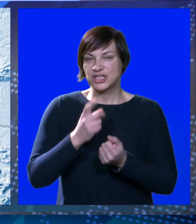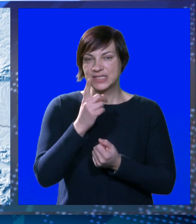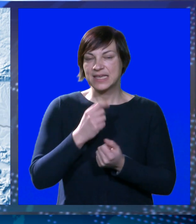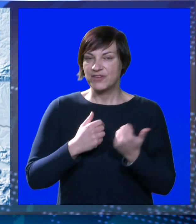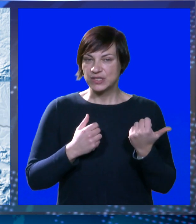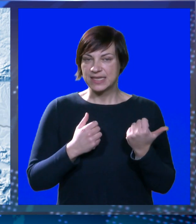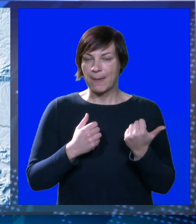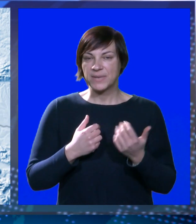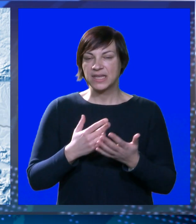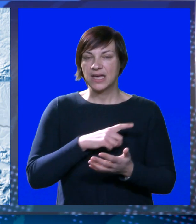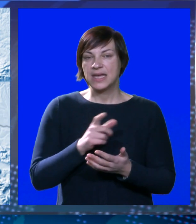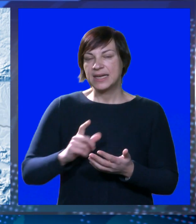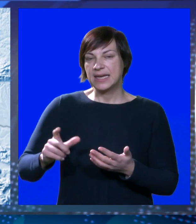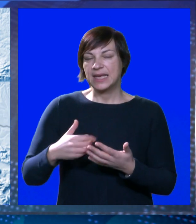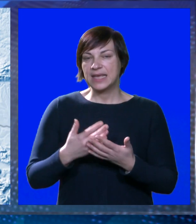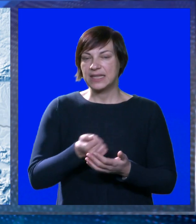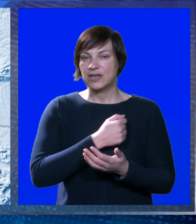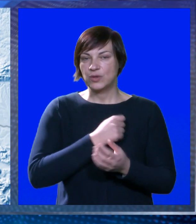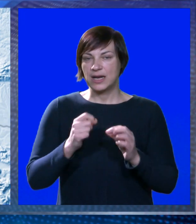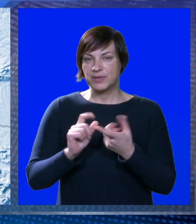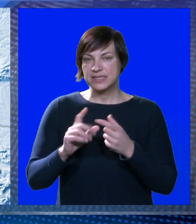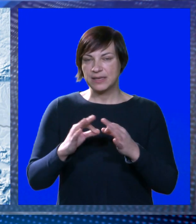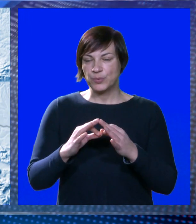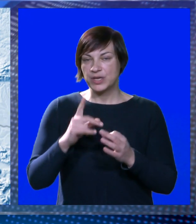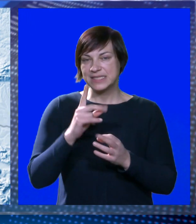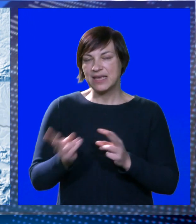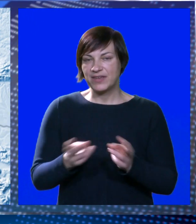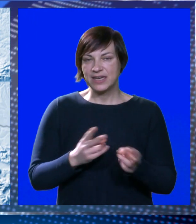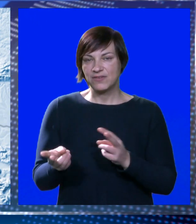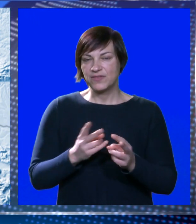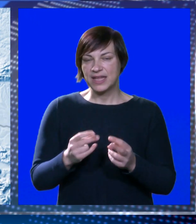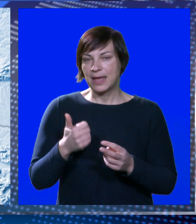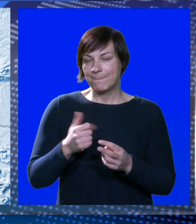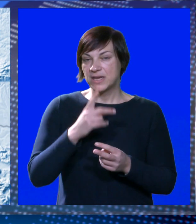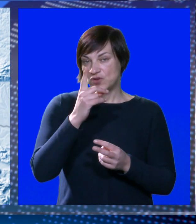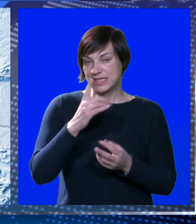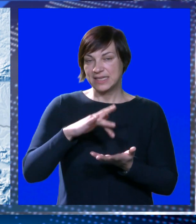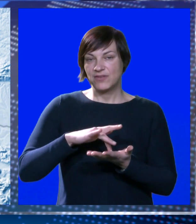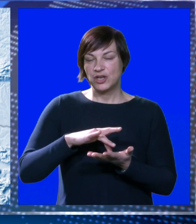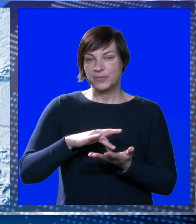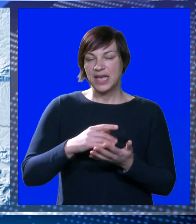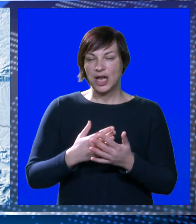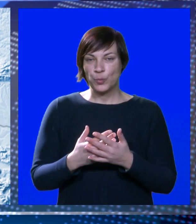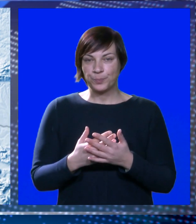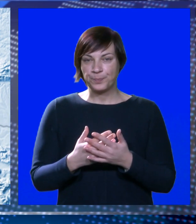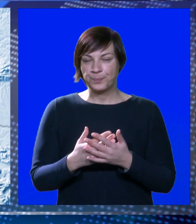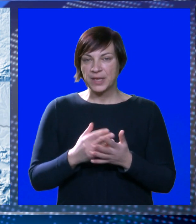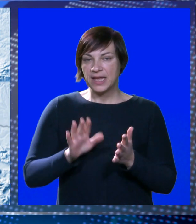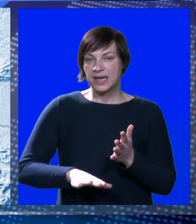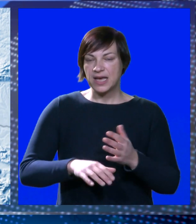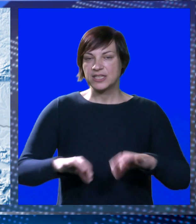sjeverozapadnjak. Na Jadranu umjerena u Dalmaciji jaka bura i sjeverni vjetar, a ponajprije na sjevernom dijelu i sjeverozapadni.